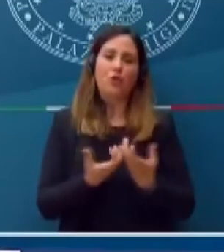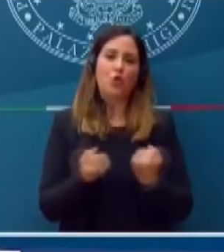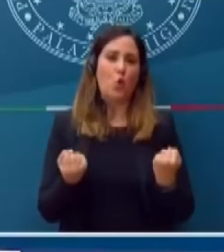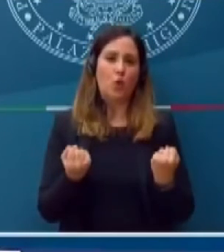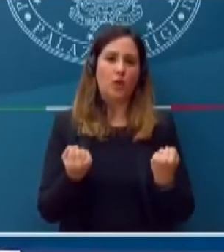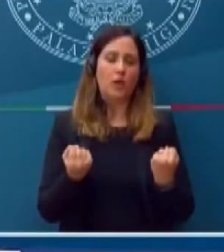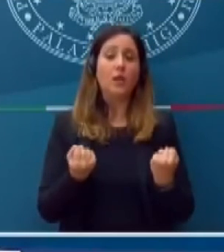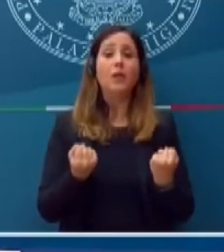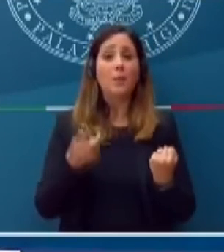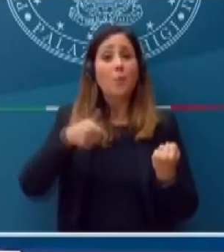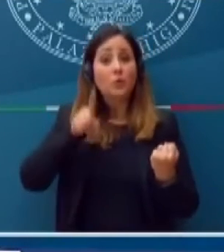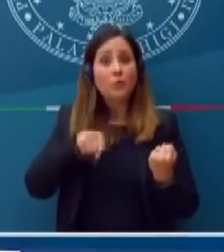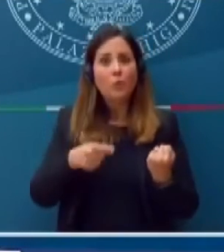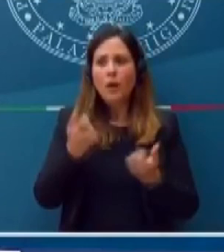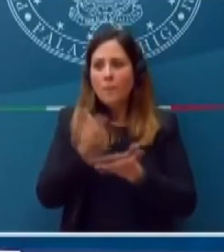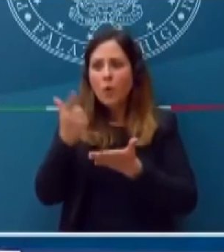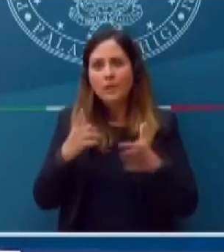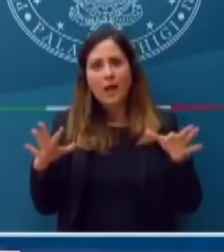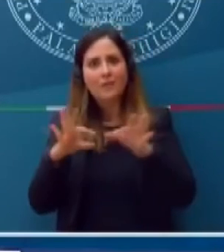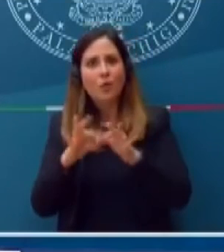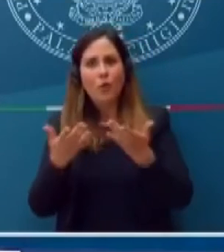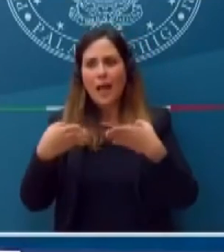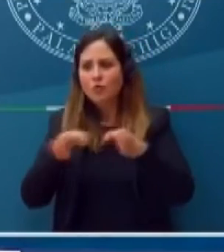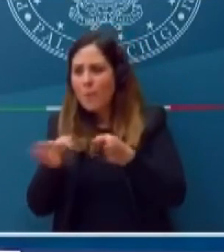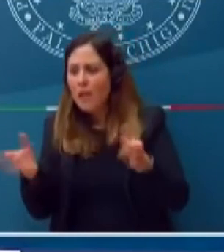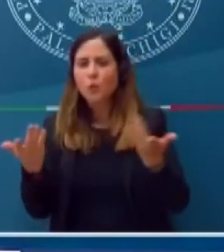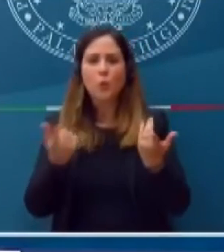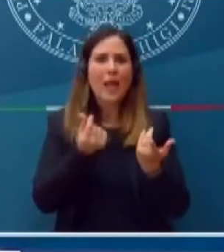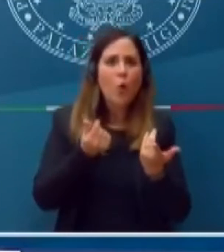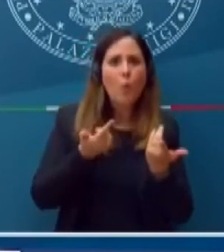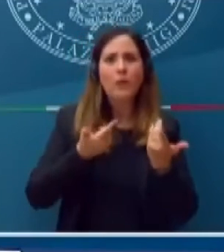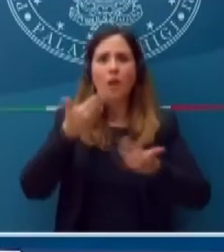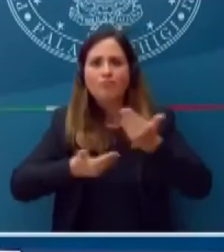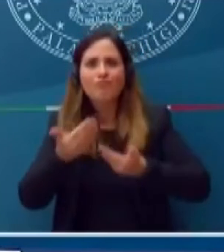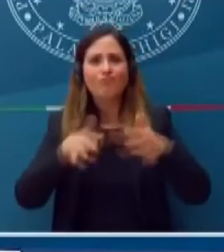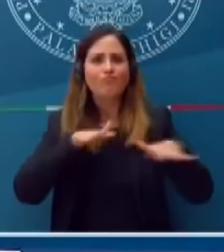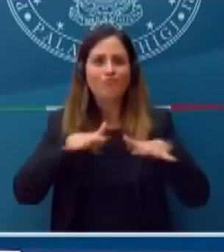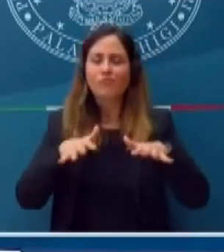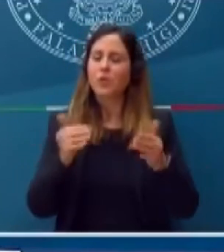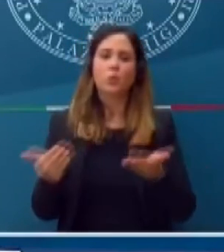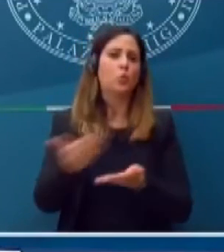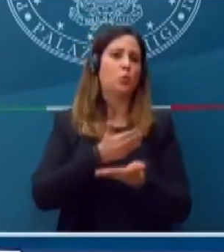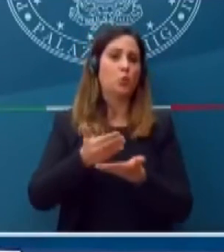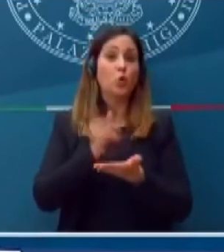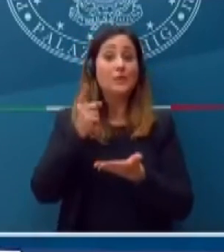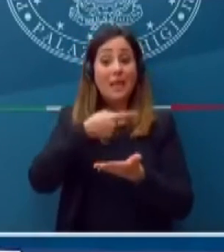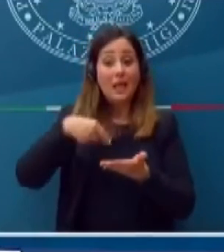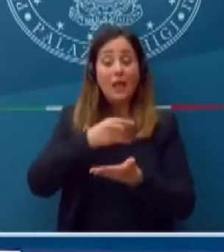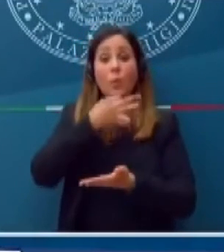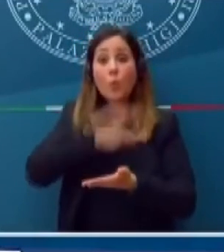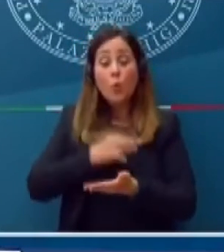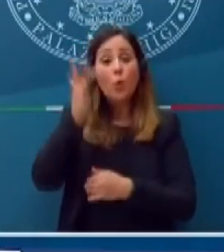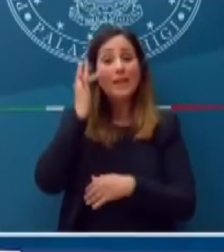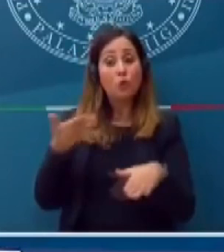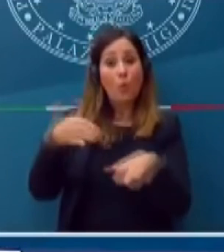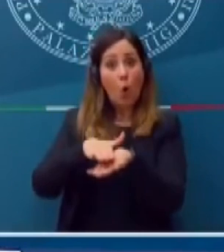centro anche delle riaperture, quindi della ripresa dell'economia. Se noi riusciamo a ridurre il rischio di morte nelle